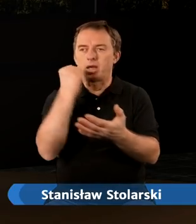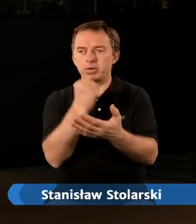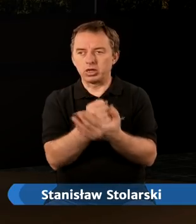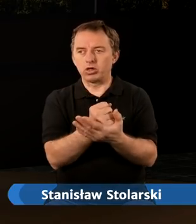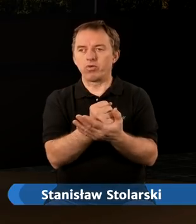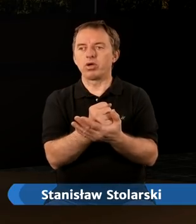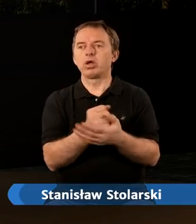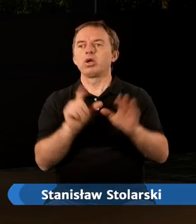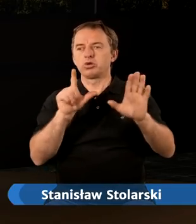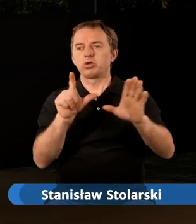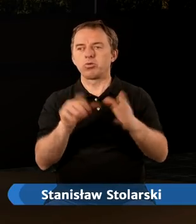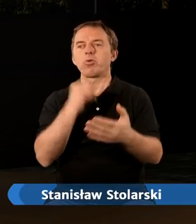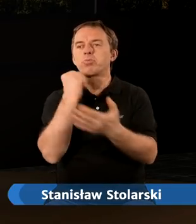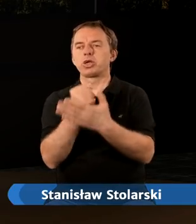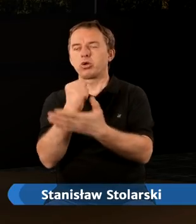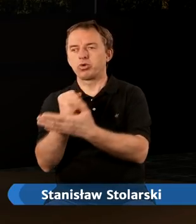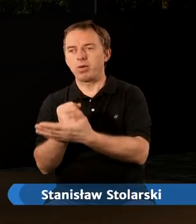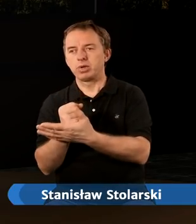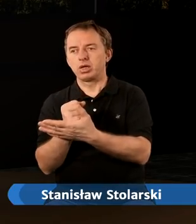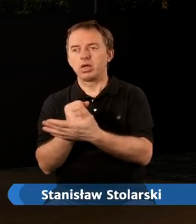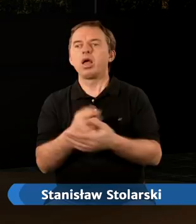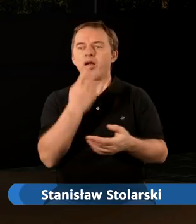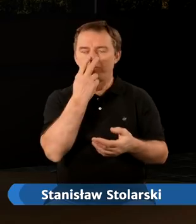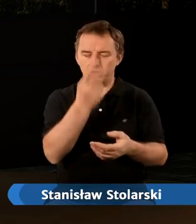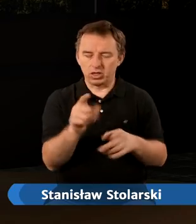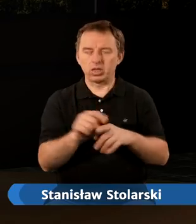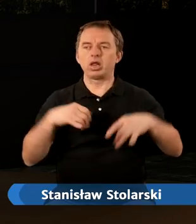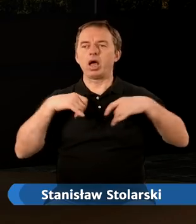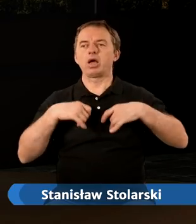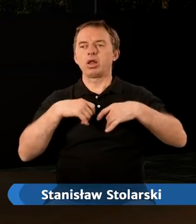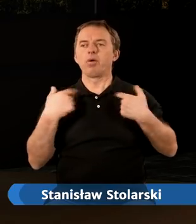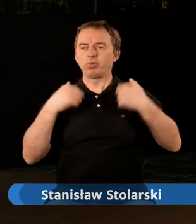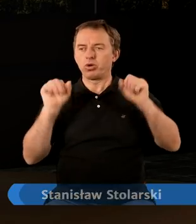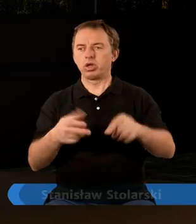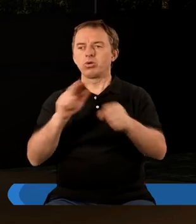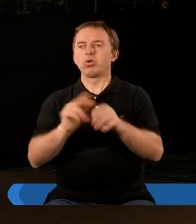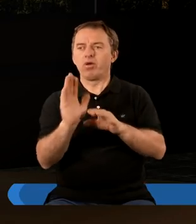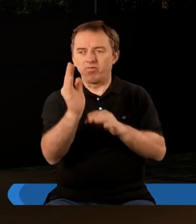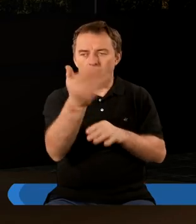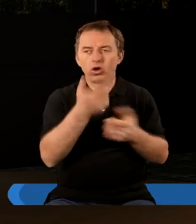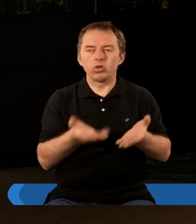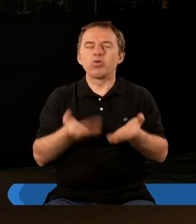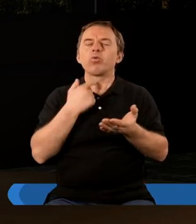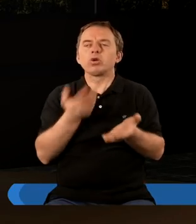zapieczętowaną siedmioma pieczęciami. Widziałem też anioła potężnego, który wołał głosem donośnym